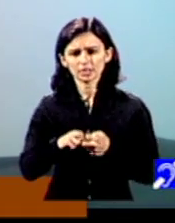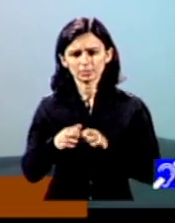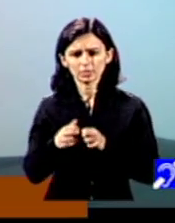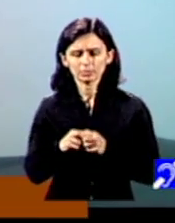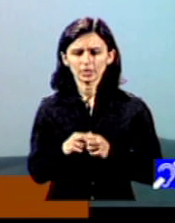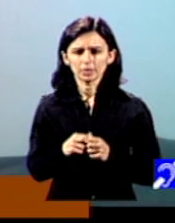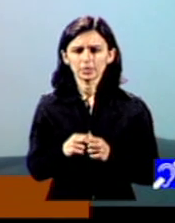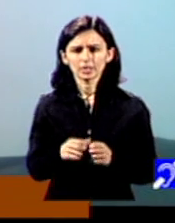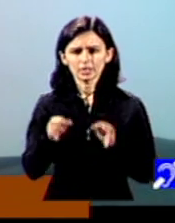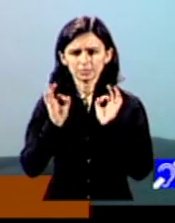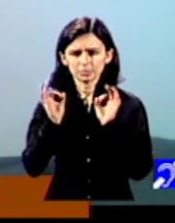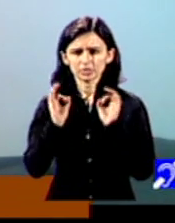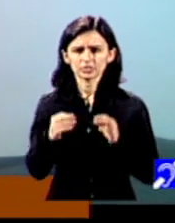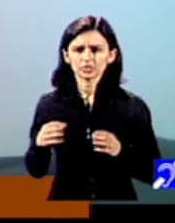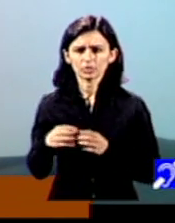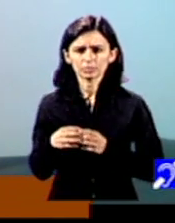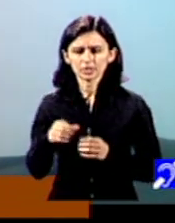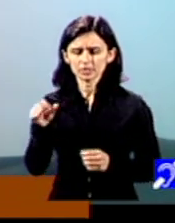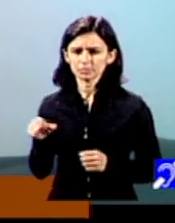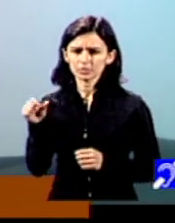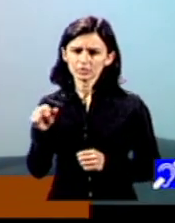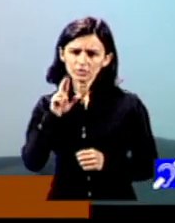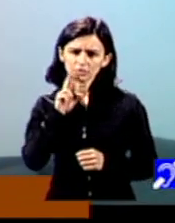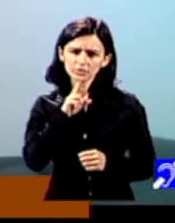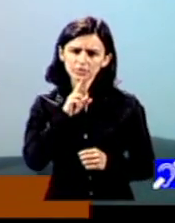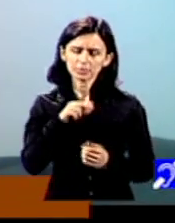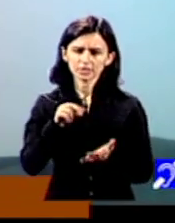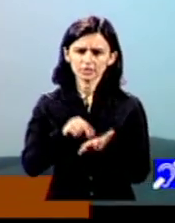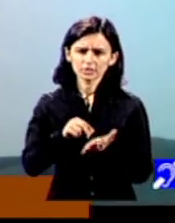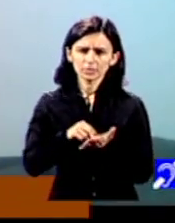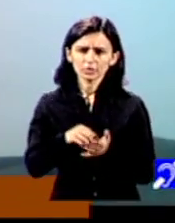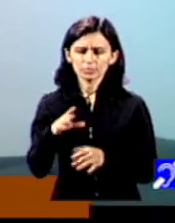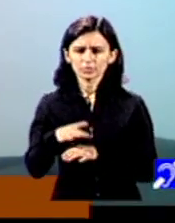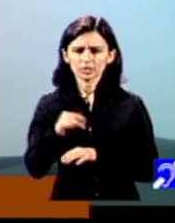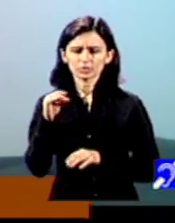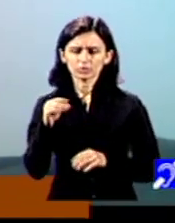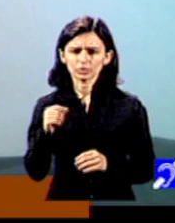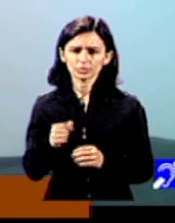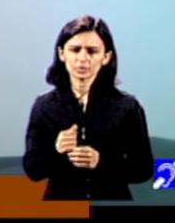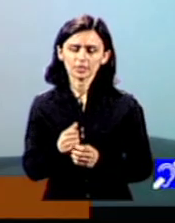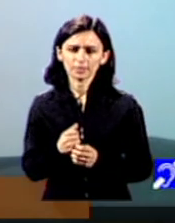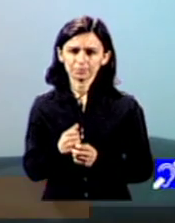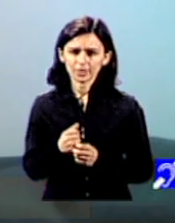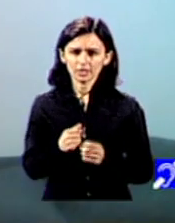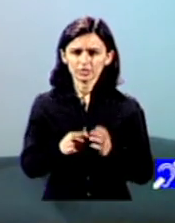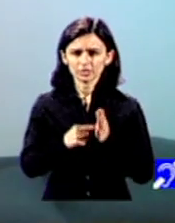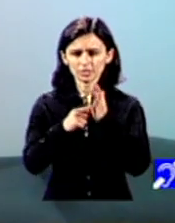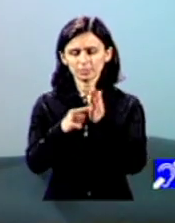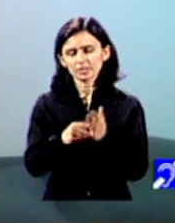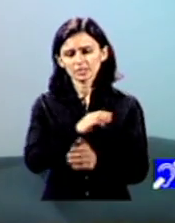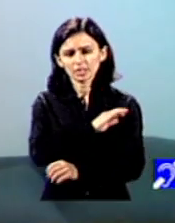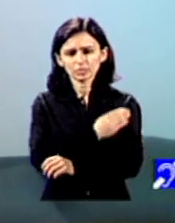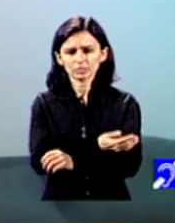comunității persoanelor cu dizabilități să propună soluții și eventual să semnaleze autorităților